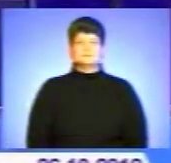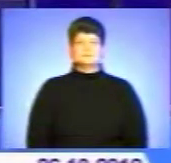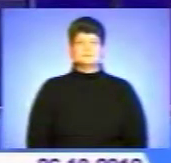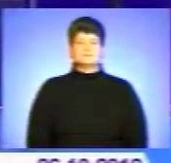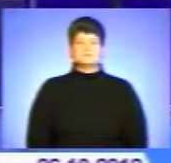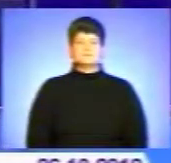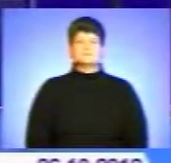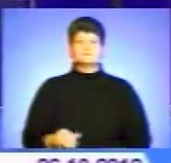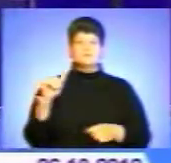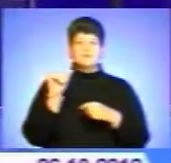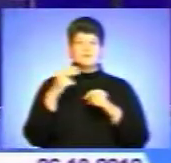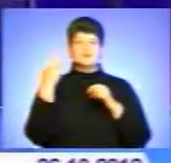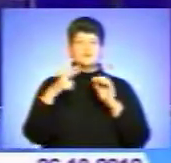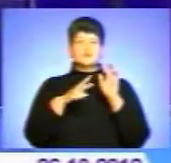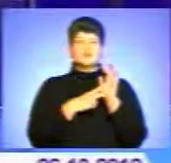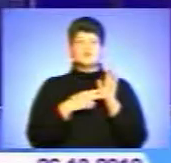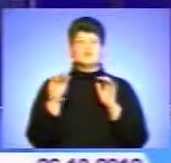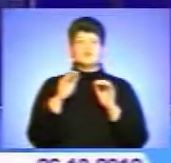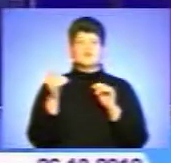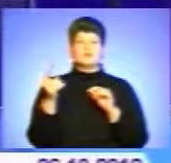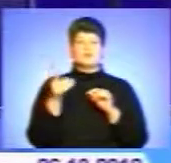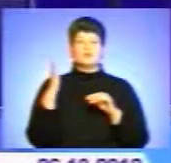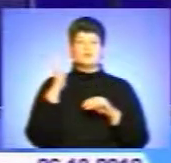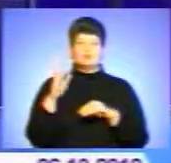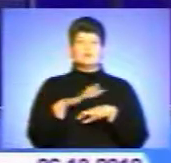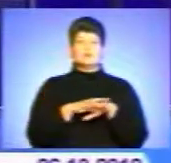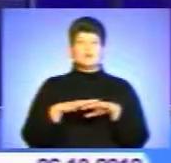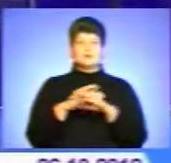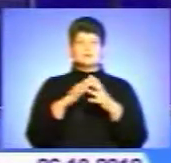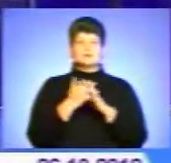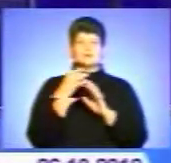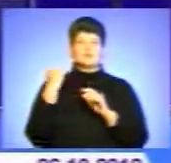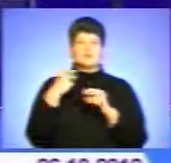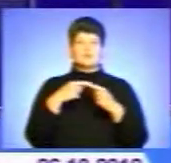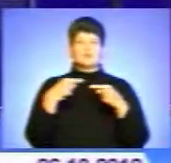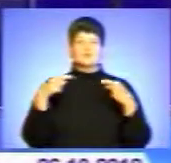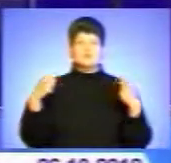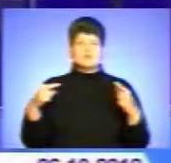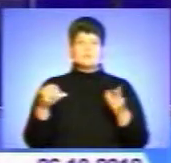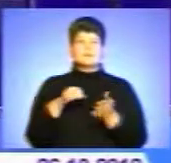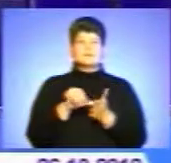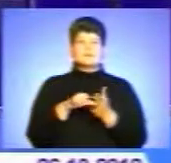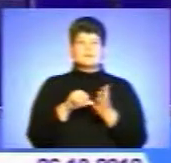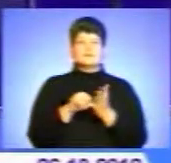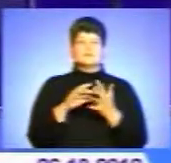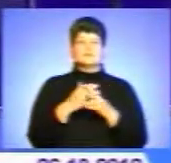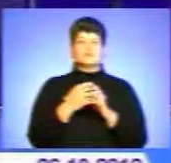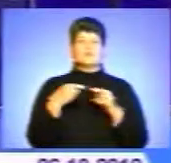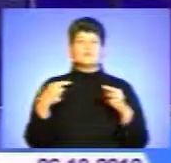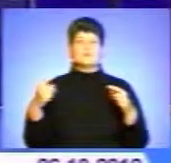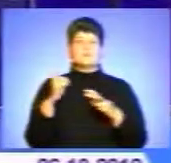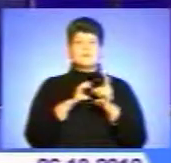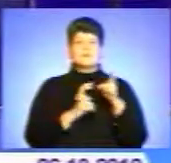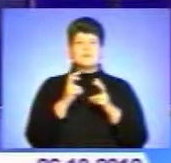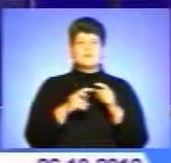У суботу, 27 жовтня, в Тернополі відбудуться ярмарки сільськогосподарської продукції. Представники аграрних та переробних підприємств